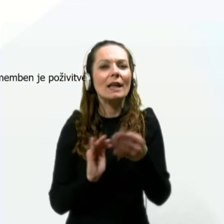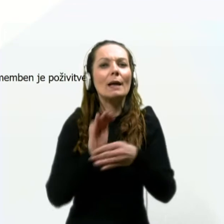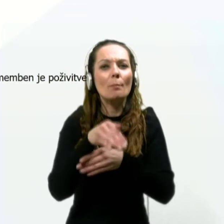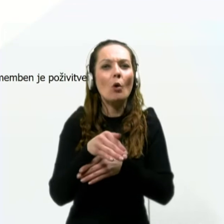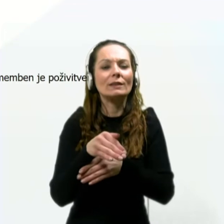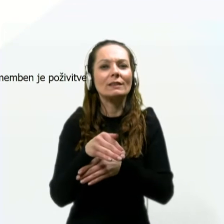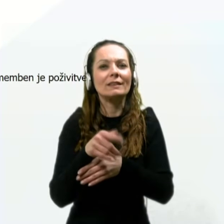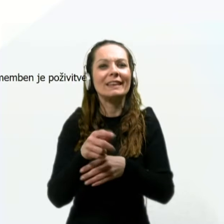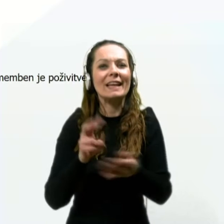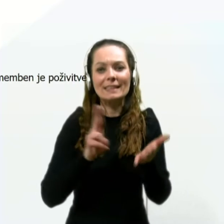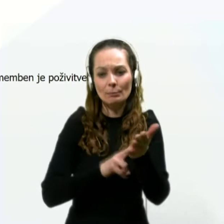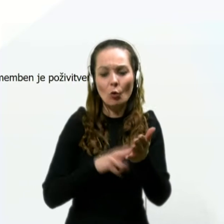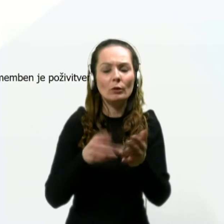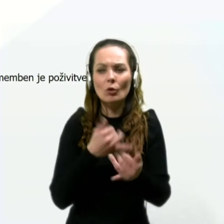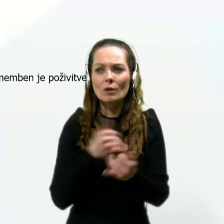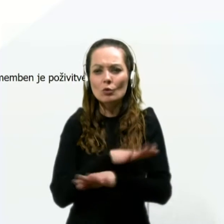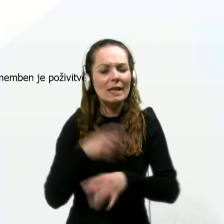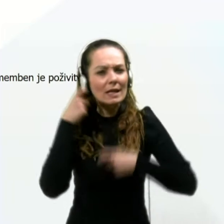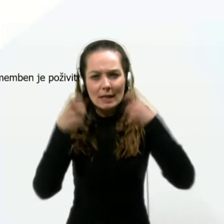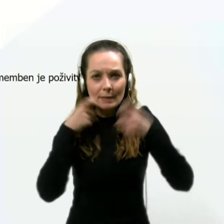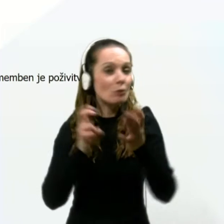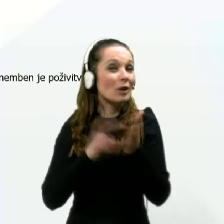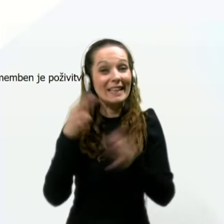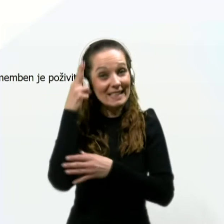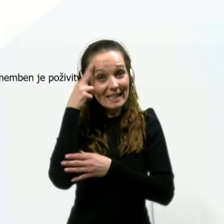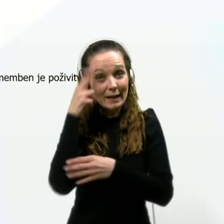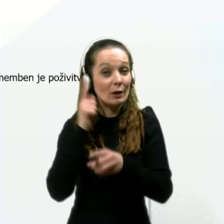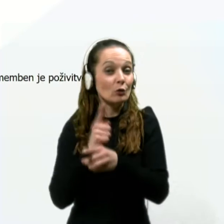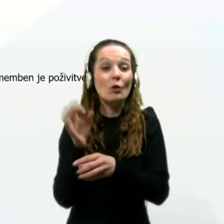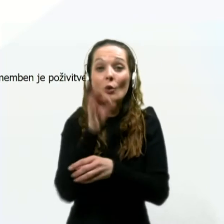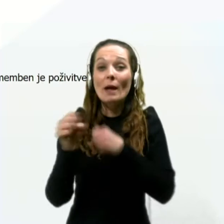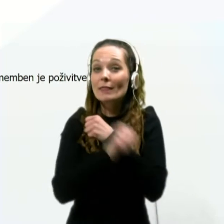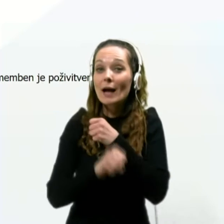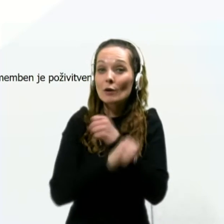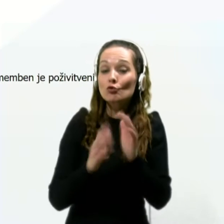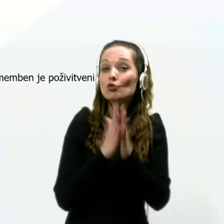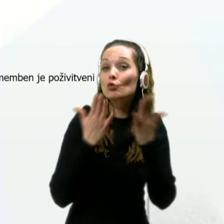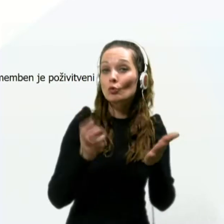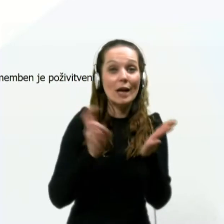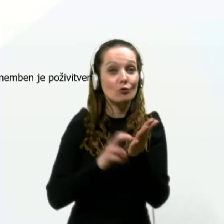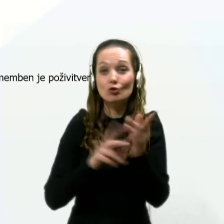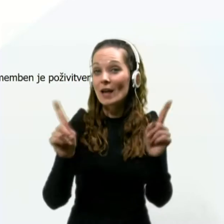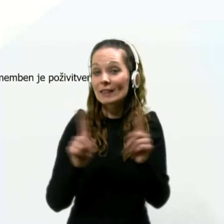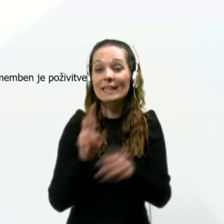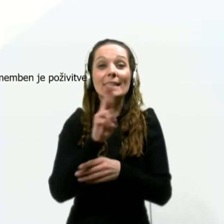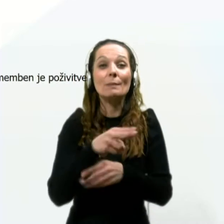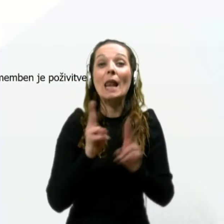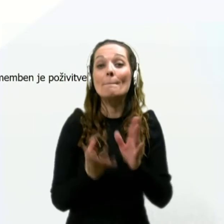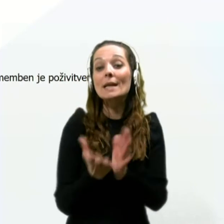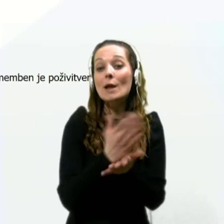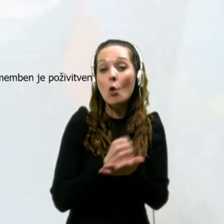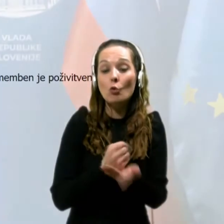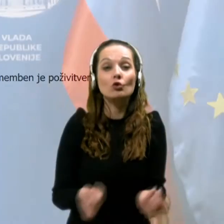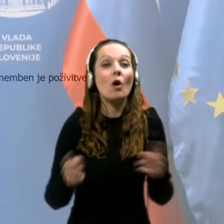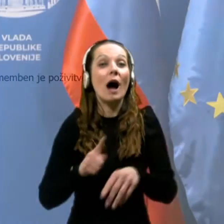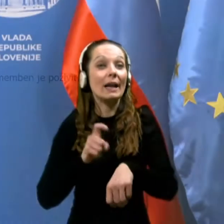omikronu? Vsi se to nekako sprašujejo, vendar še ni znano in tudi in vena študija še ni nekako imela priložnosti